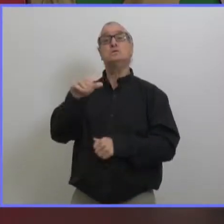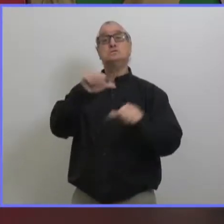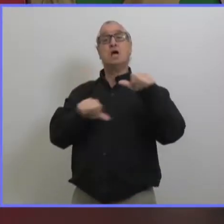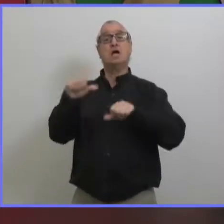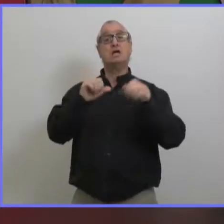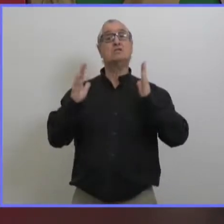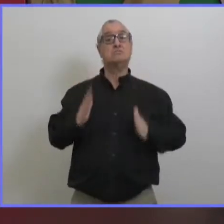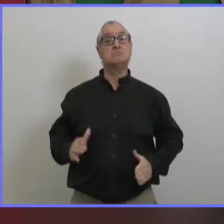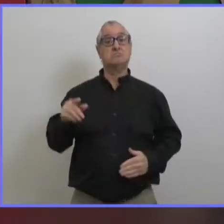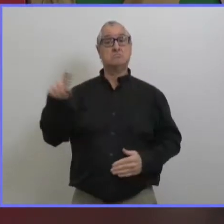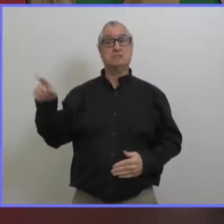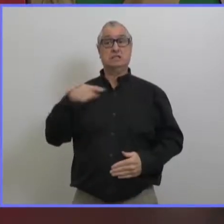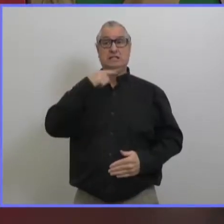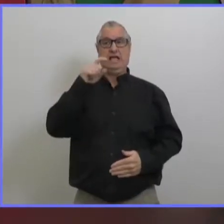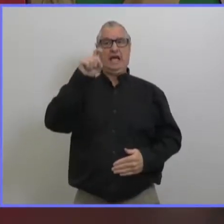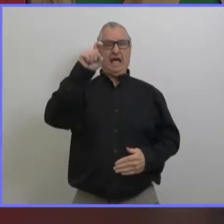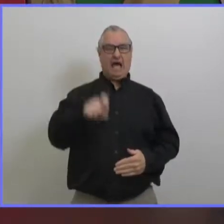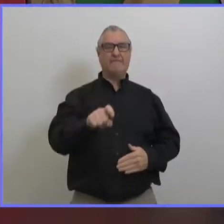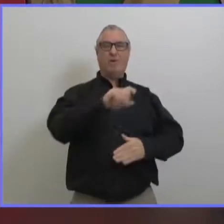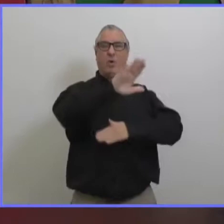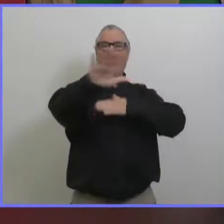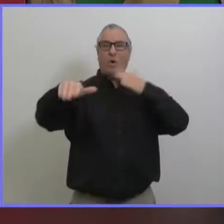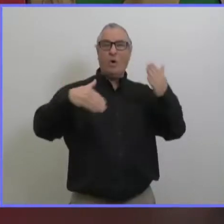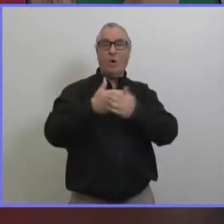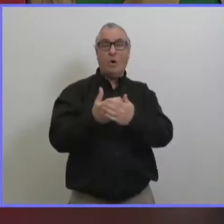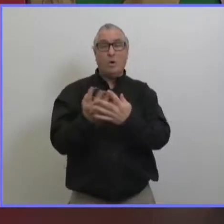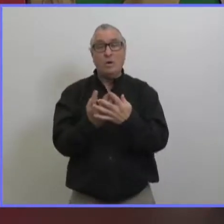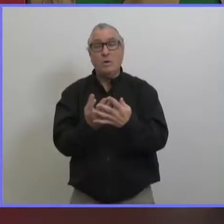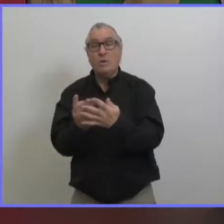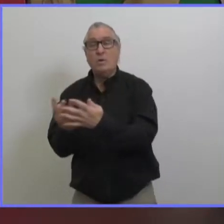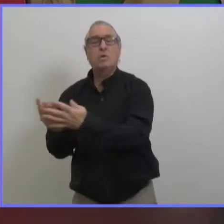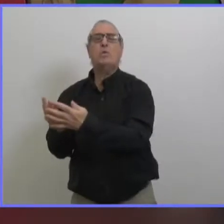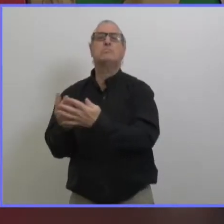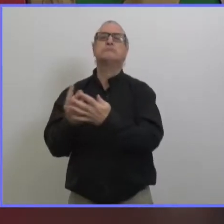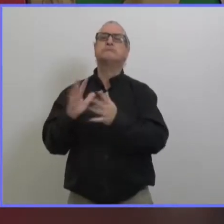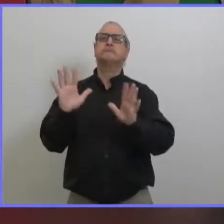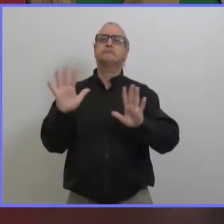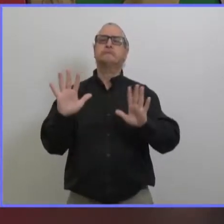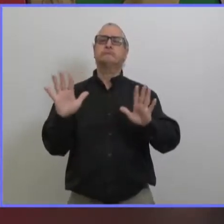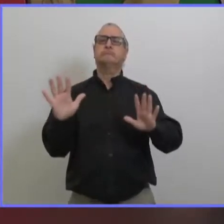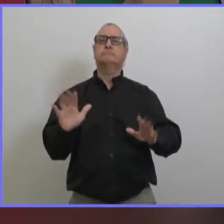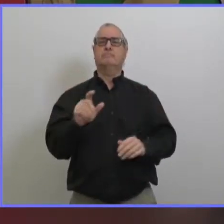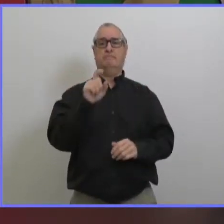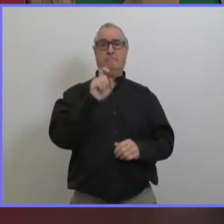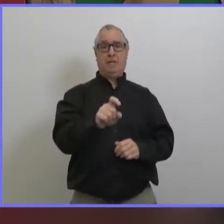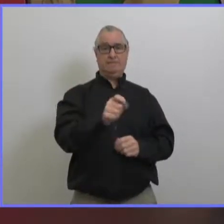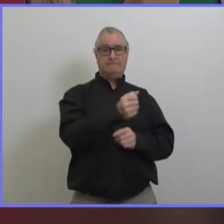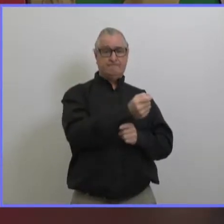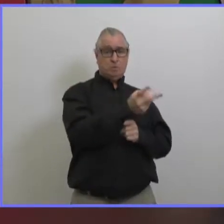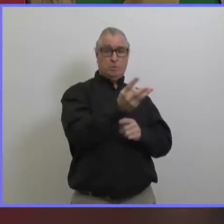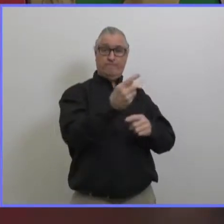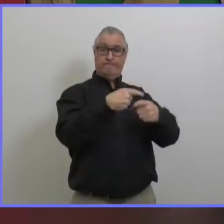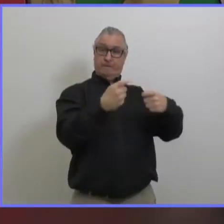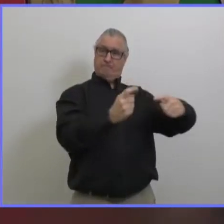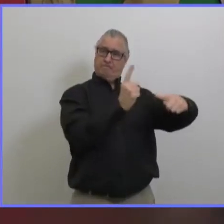certainement un test qui est révélé positif va être envoyé au séquençage et ensuite on prend un échantillon